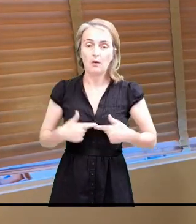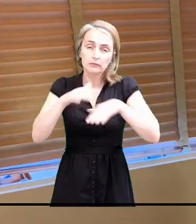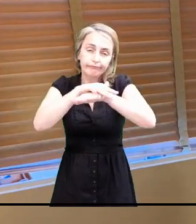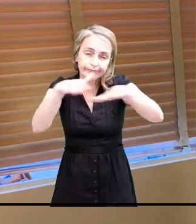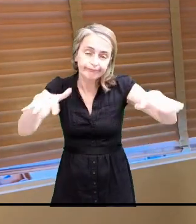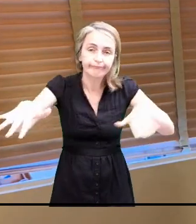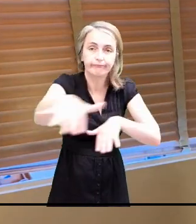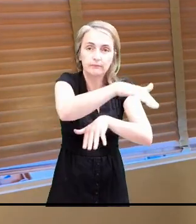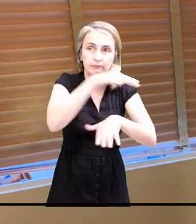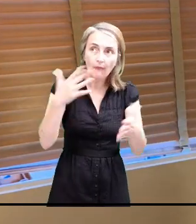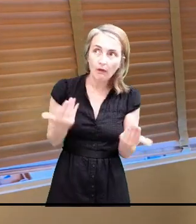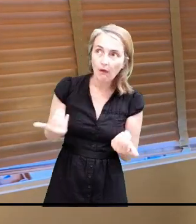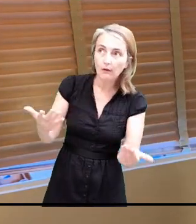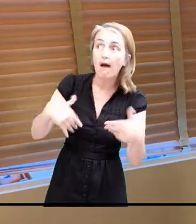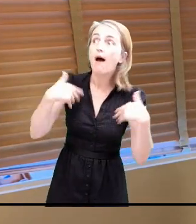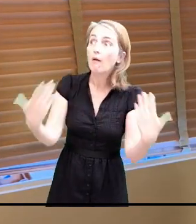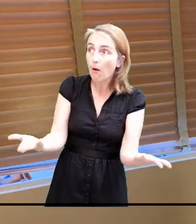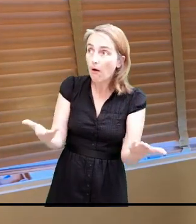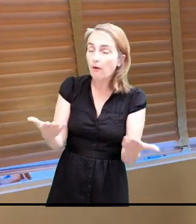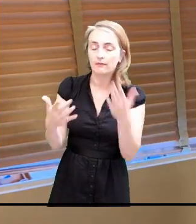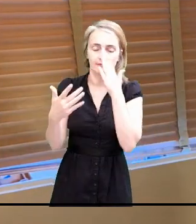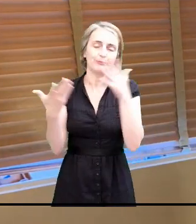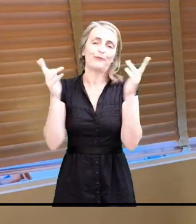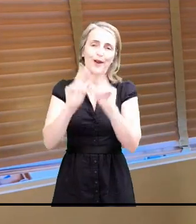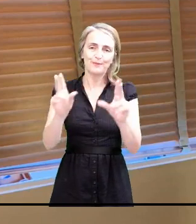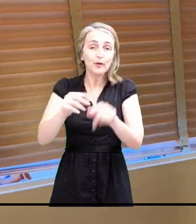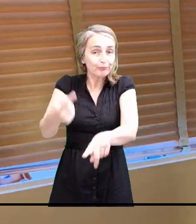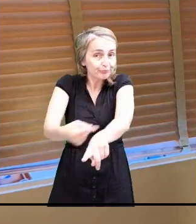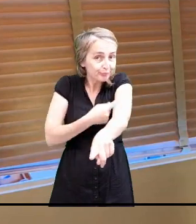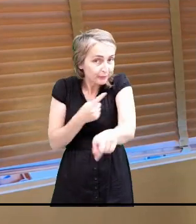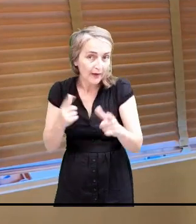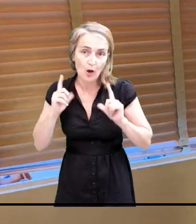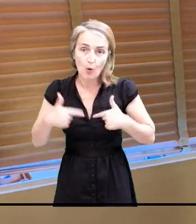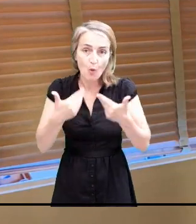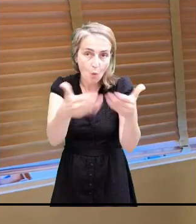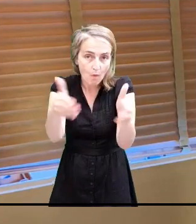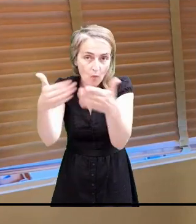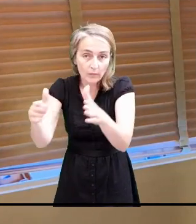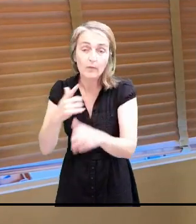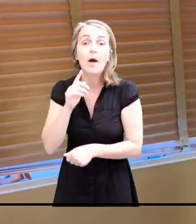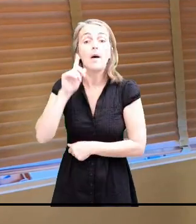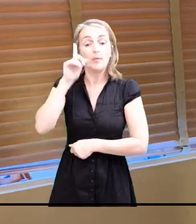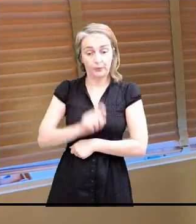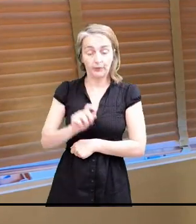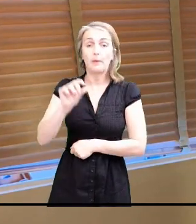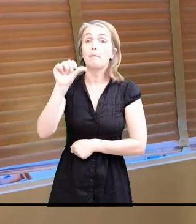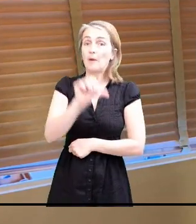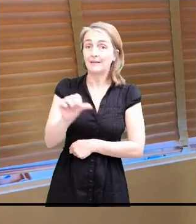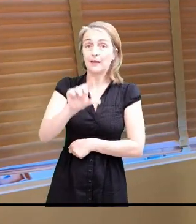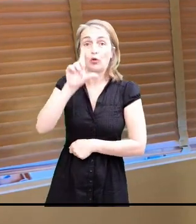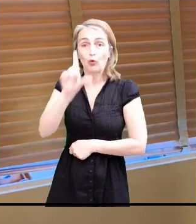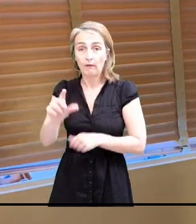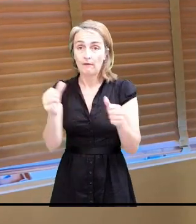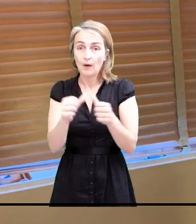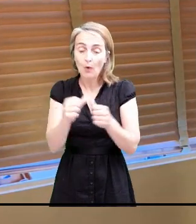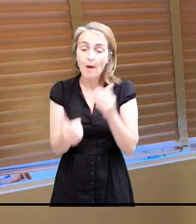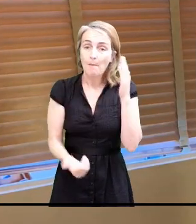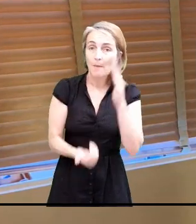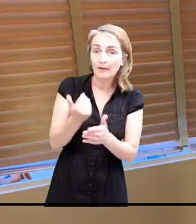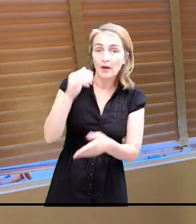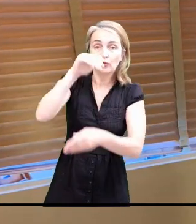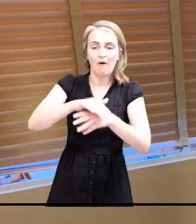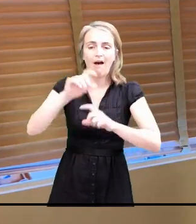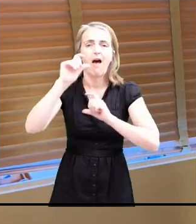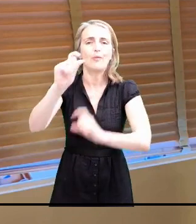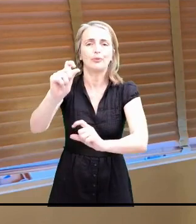réponses sur les écoles. Les écoles ouvrent petit à petit. Et bien nous, nous allons réouvrir dès mardi 2 les périscolaires. Ça va arranger tout le monde.